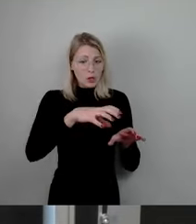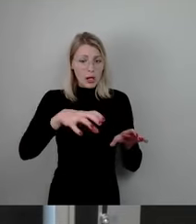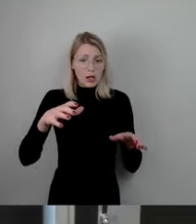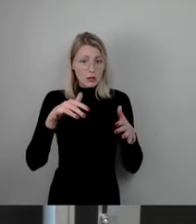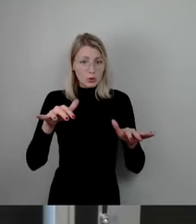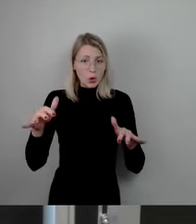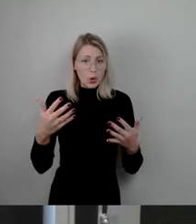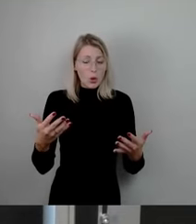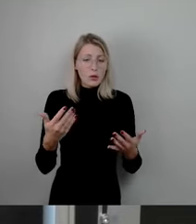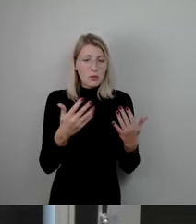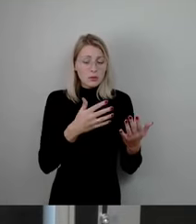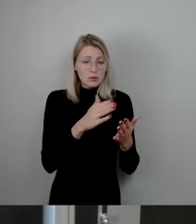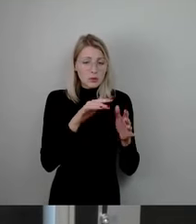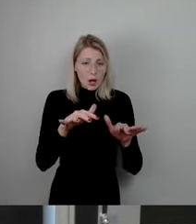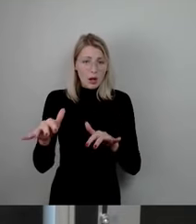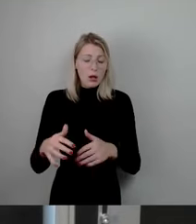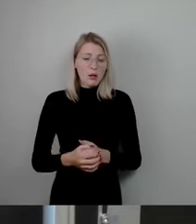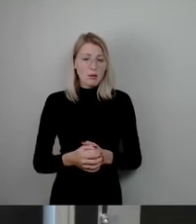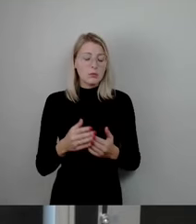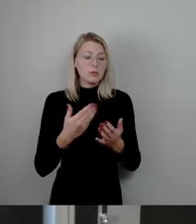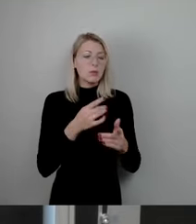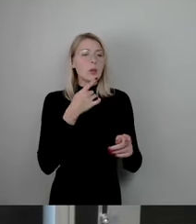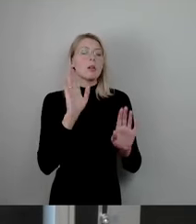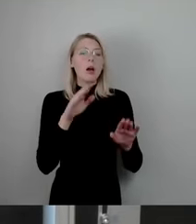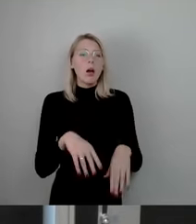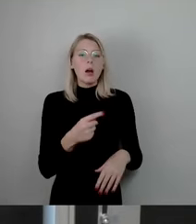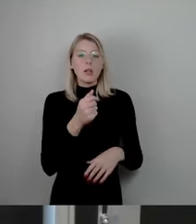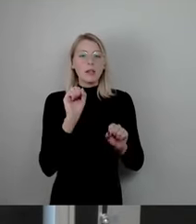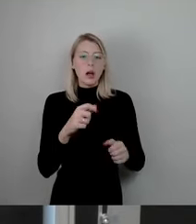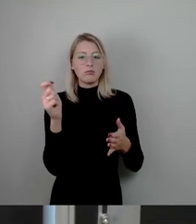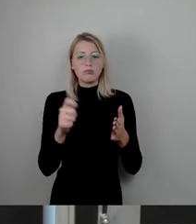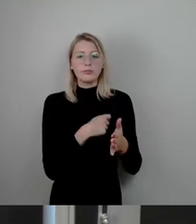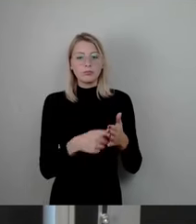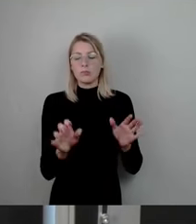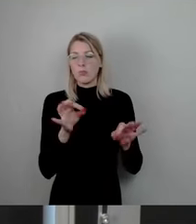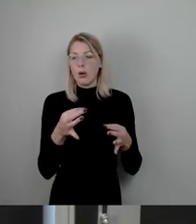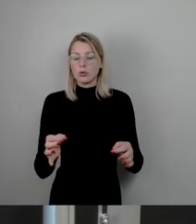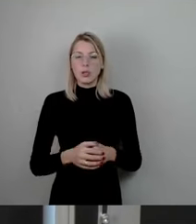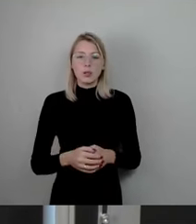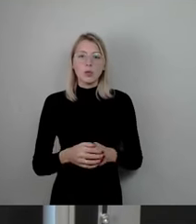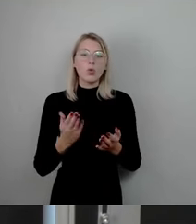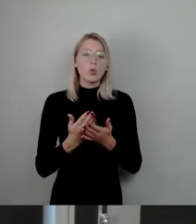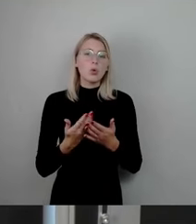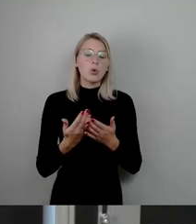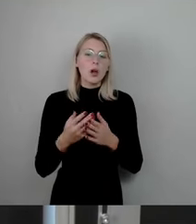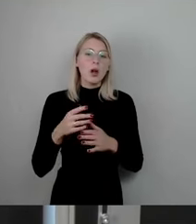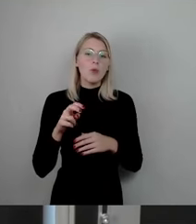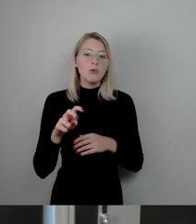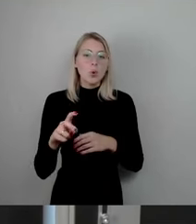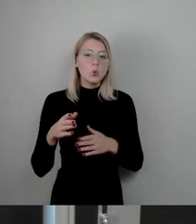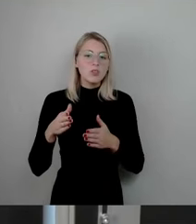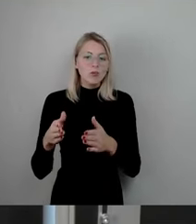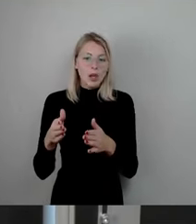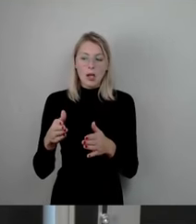erstreichen, brauchen das Geld ja jetzt gar nicht. Fußwege, wieder mal Fußwege. Und wer die Situation der Fußwege in Dresden kennt, im Zustand von ganz vielen,